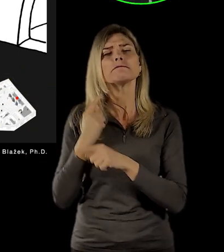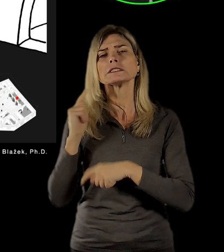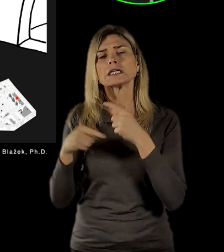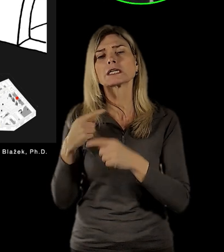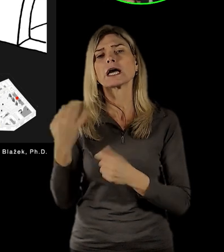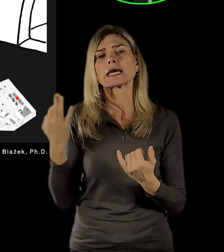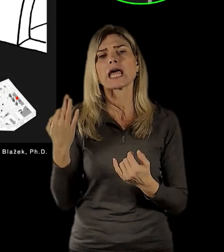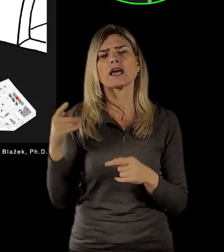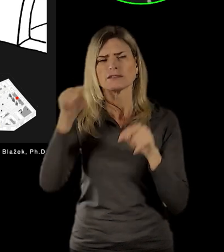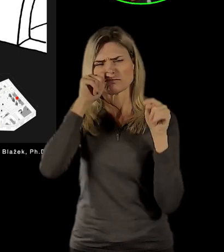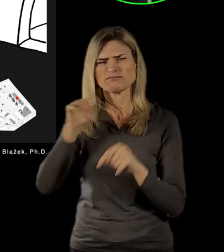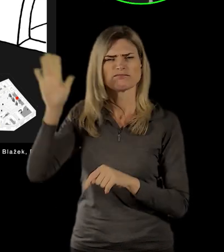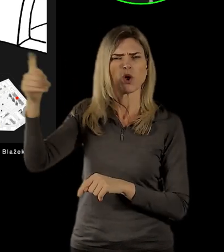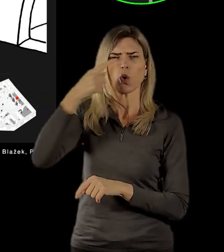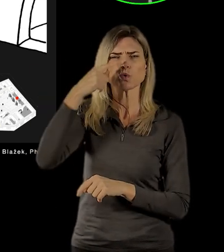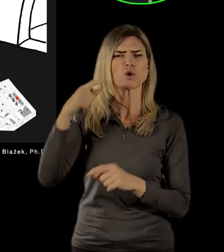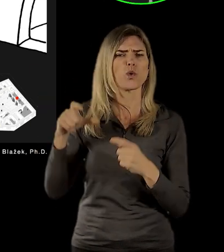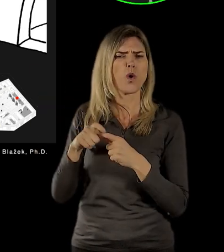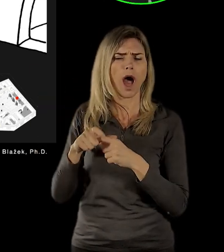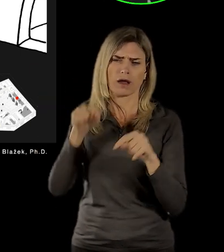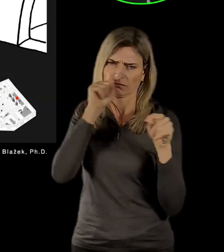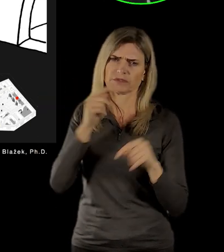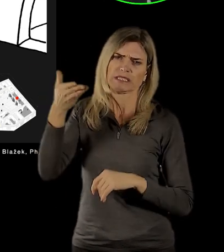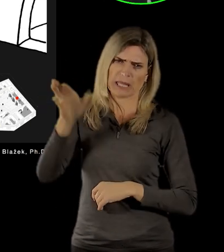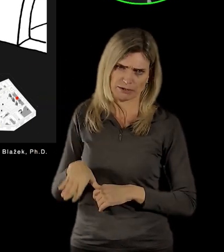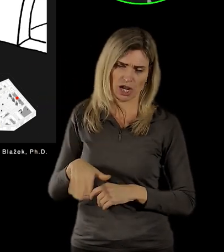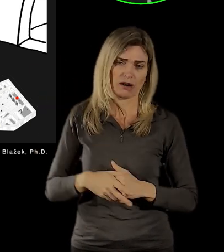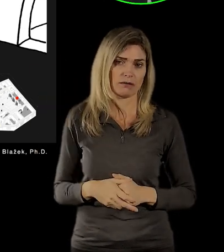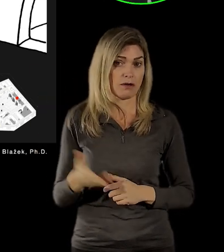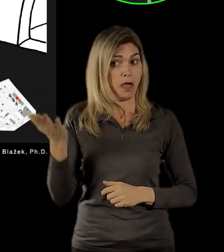Gulagu. Mimochodem mu bylo nabízeno také to, aby